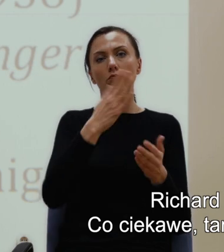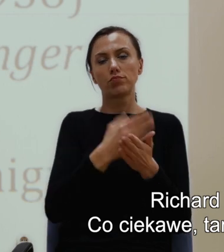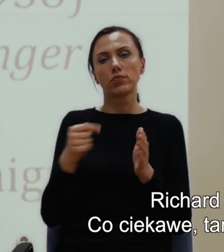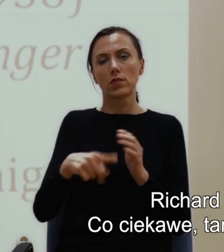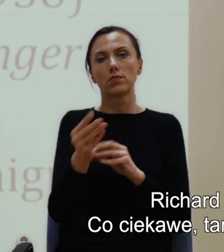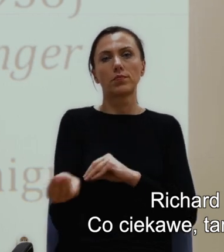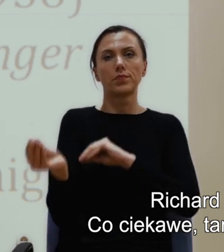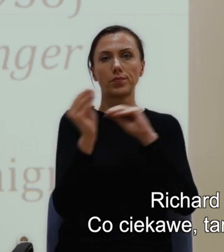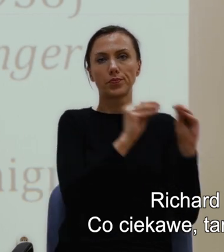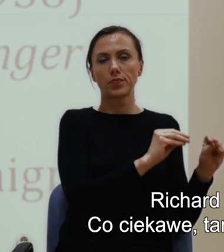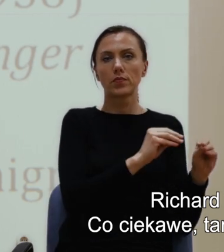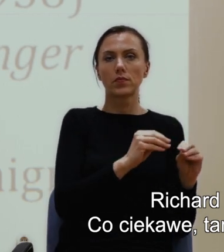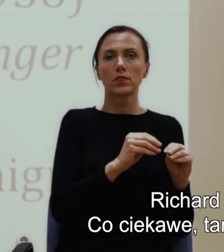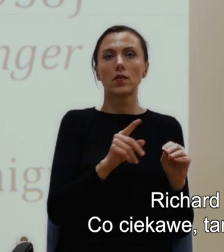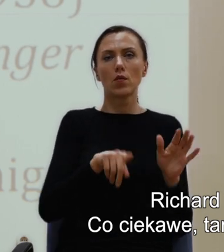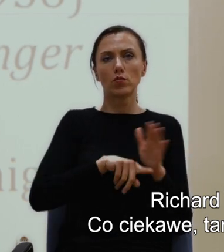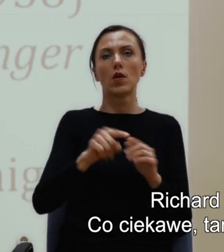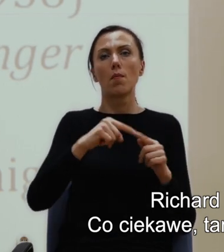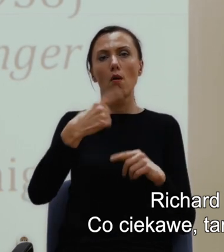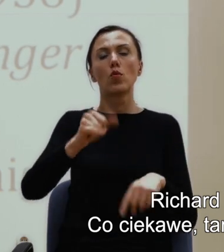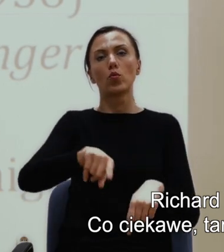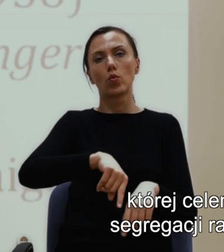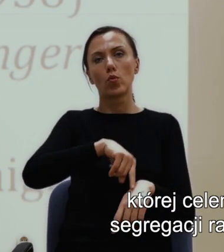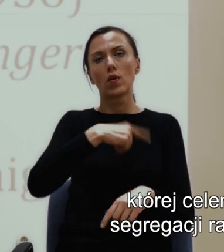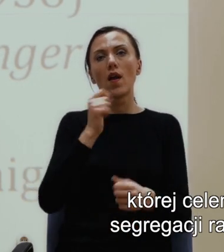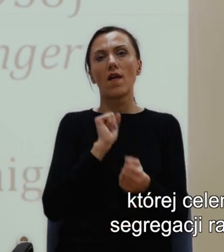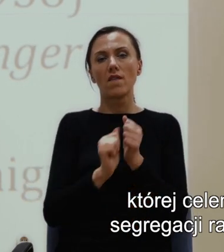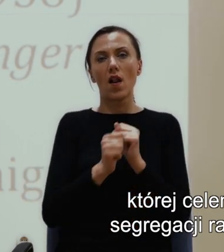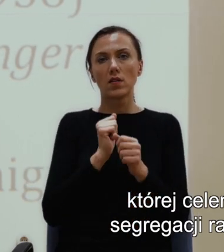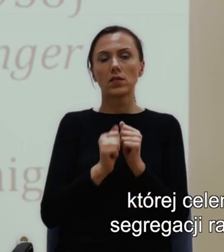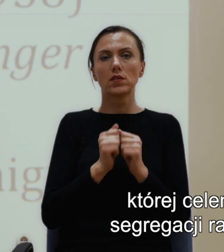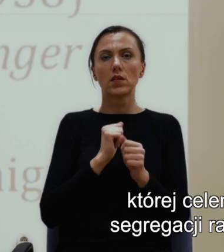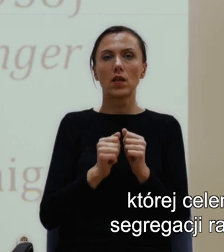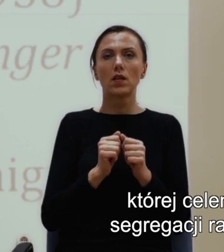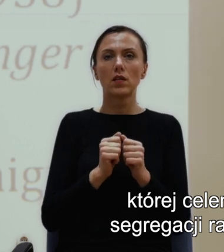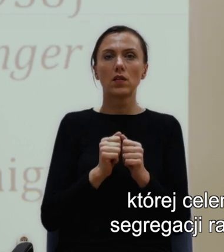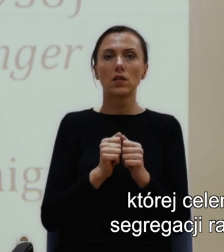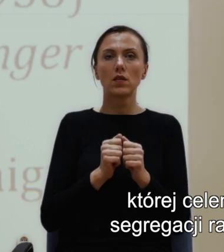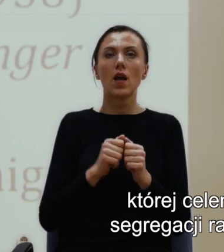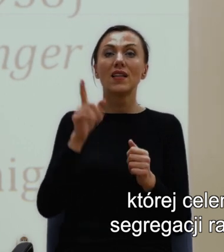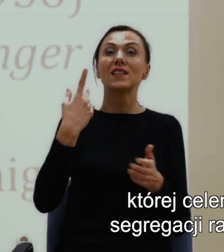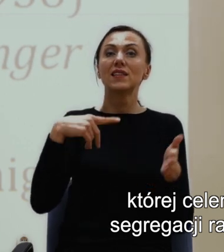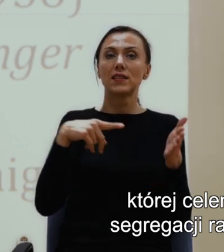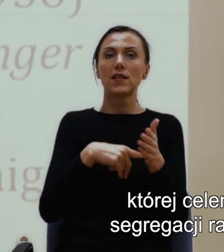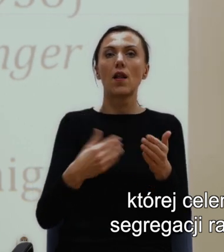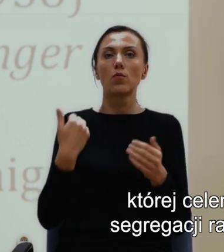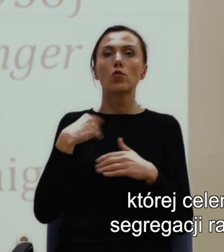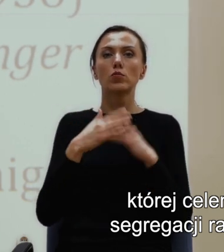długiej walce, w której celem było zbudowanie obrazu tego